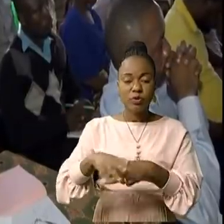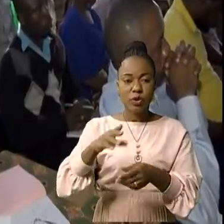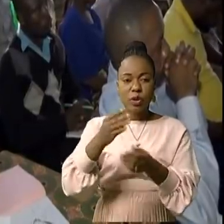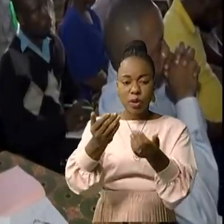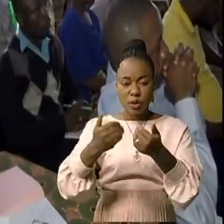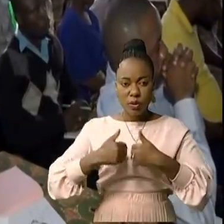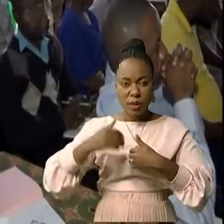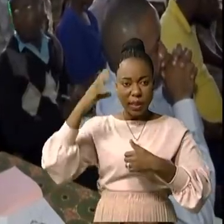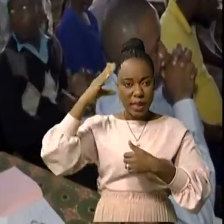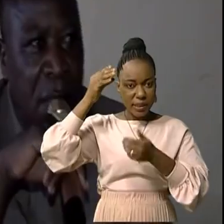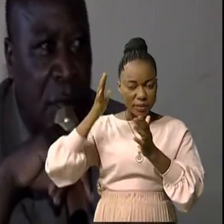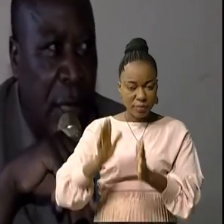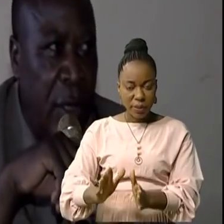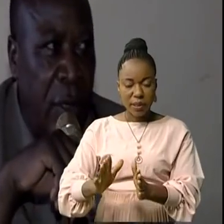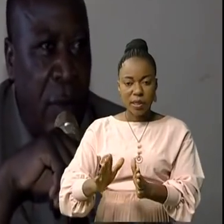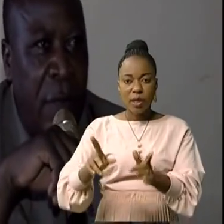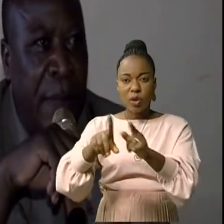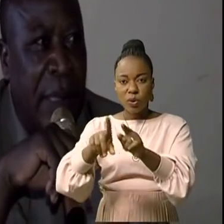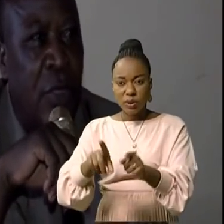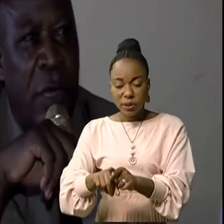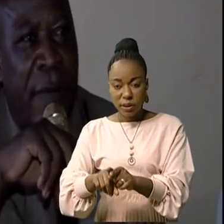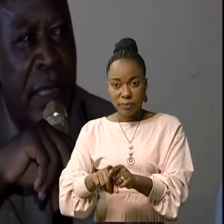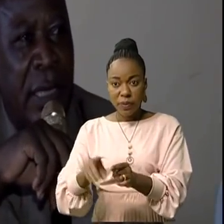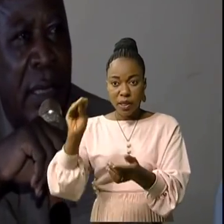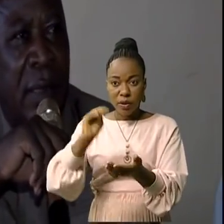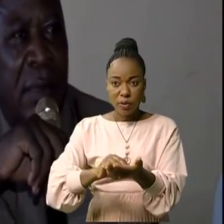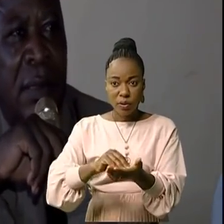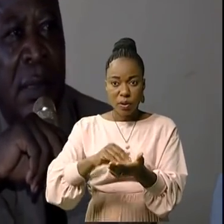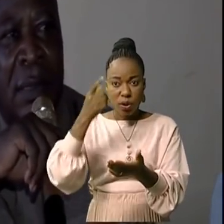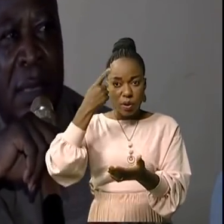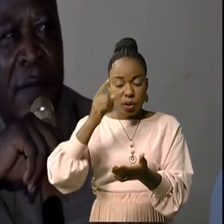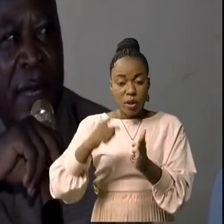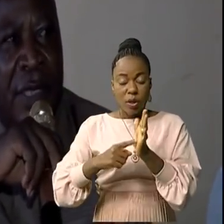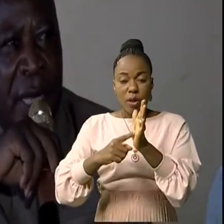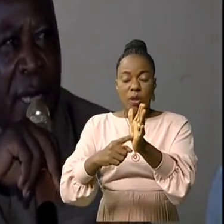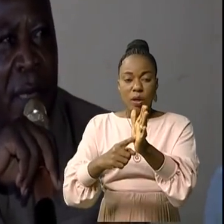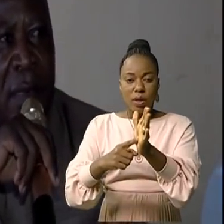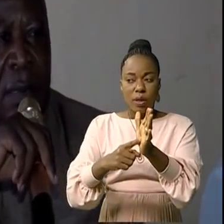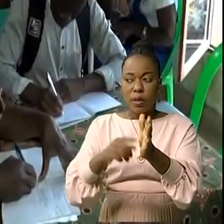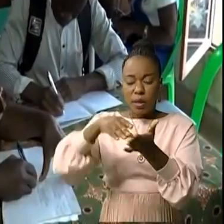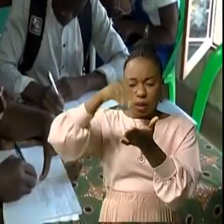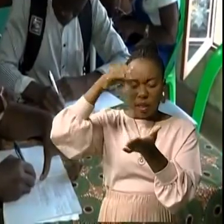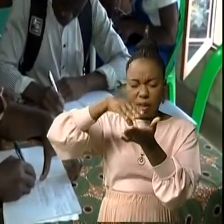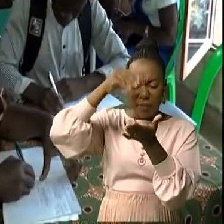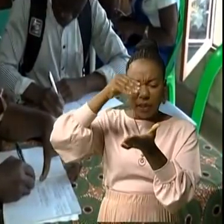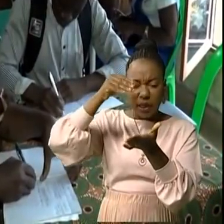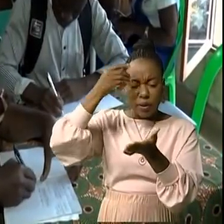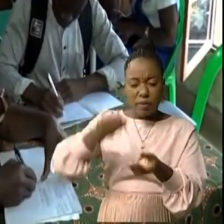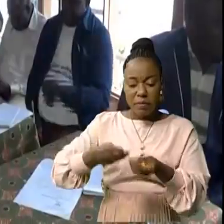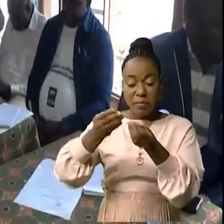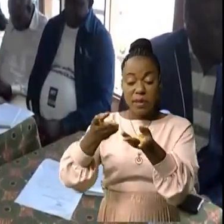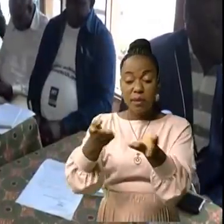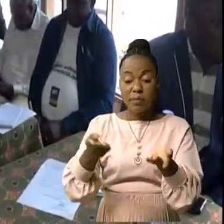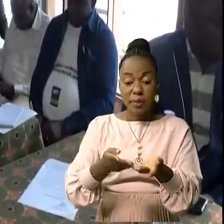matière de passations du marché. Pancrassebongankoy promet son soutien total aux apprenants en mettant en place sur les